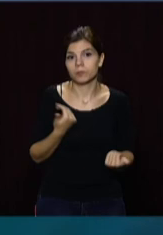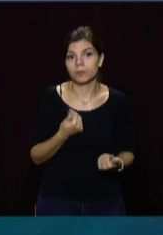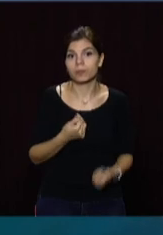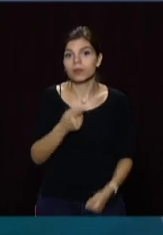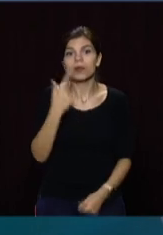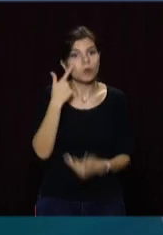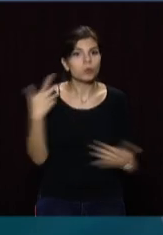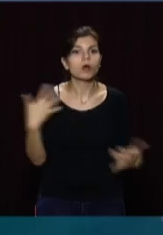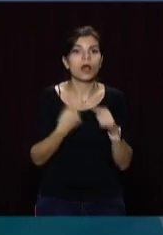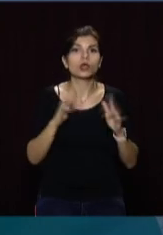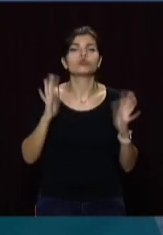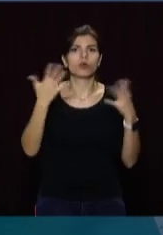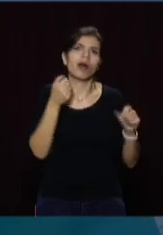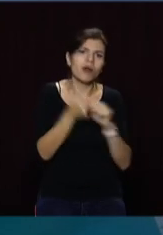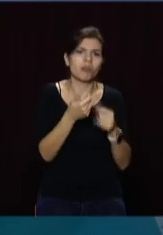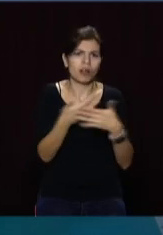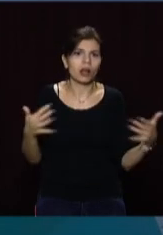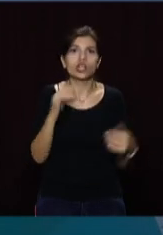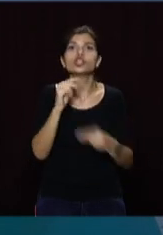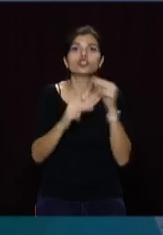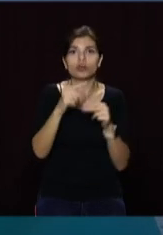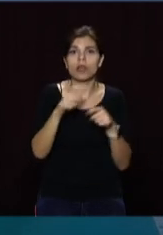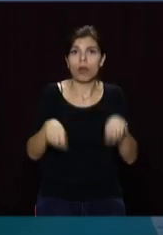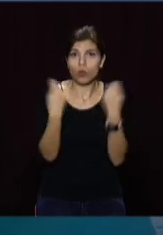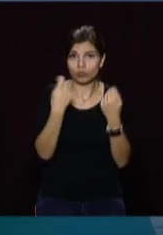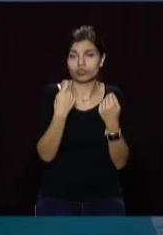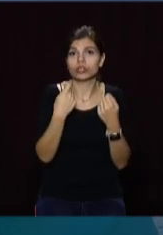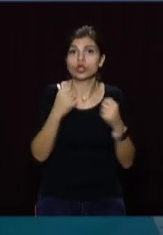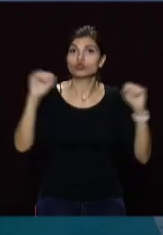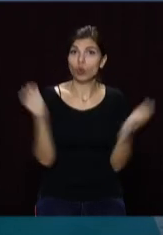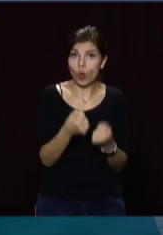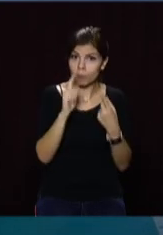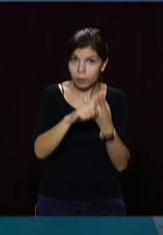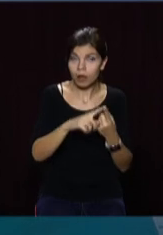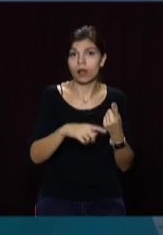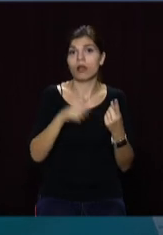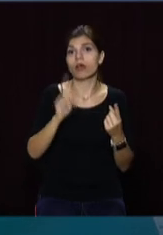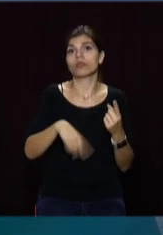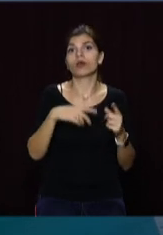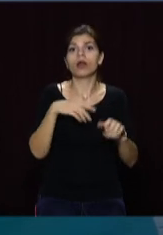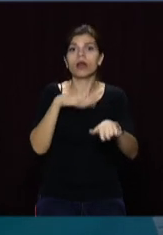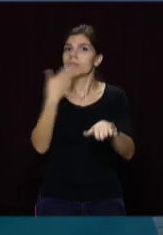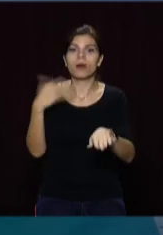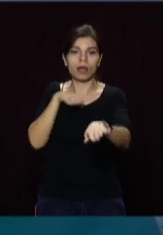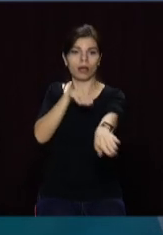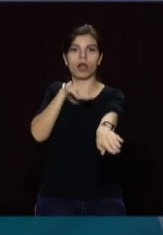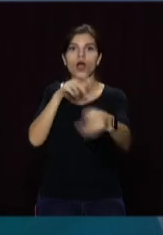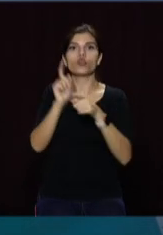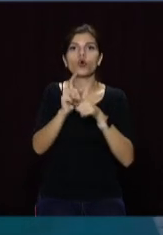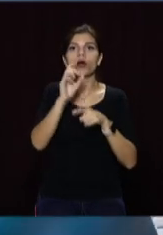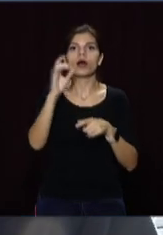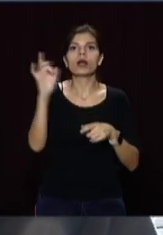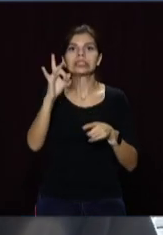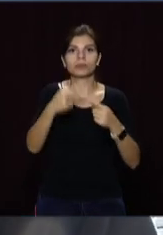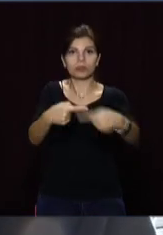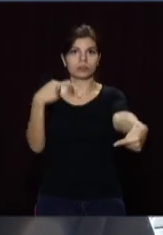дорожньо-трасні патругоди трапляються саме через перевищення безпечної швидкості, недотримання інтервалу дистанції, тому це важливо. Тим паче